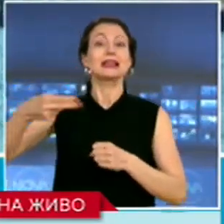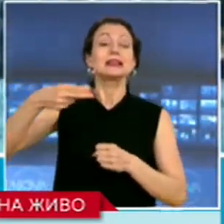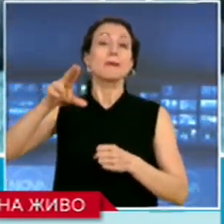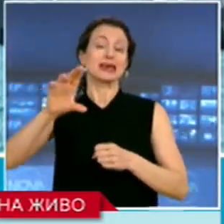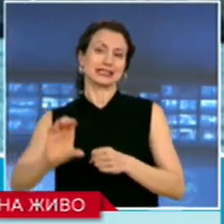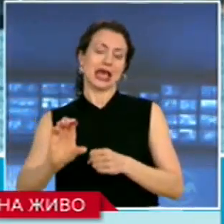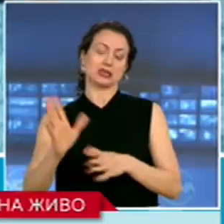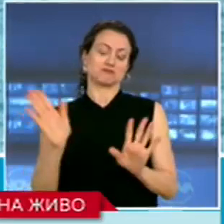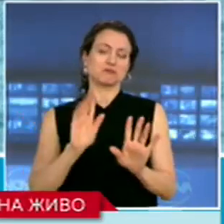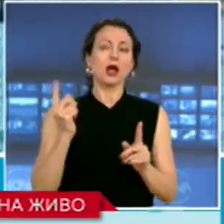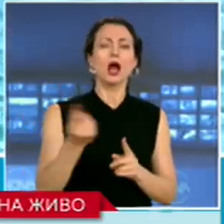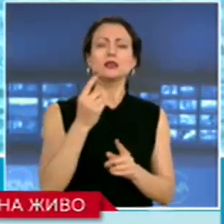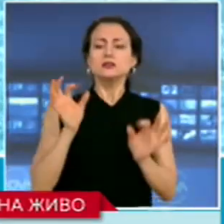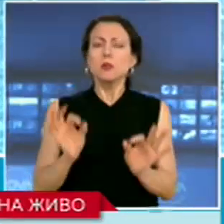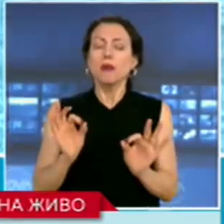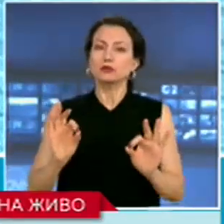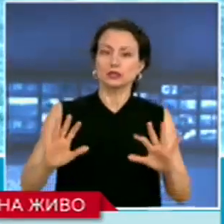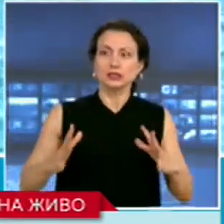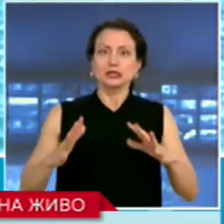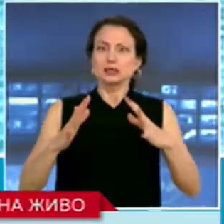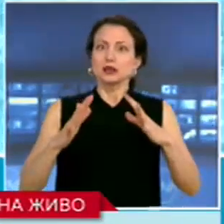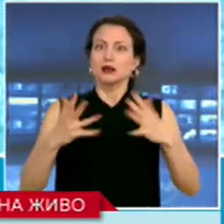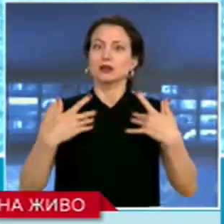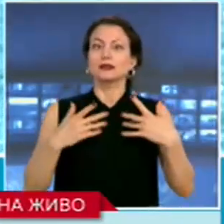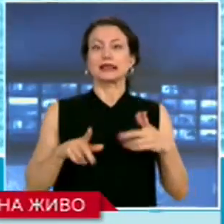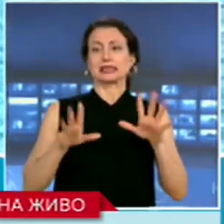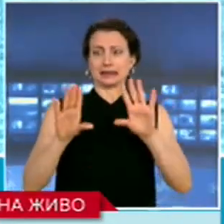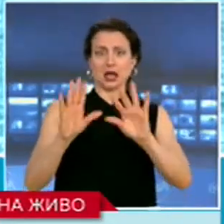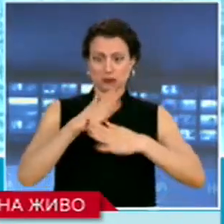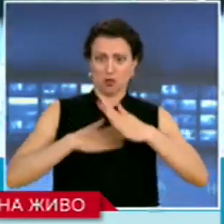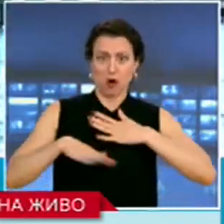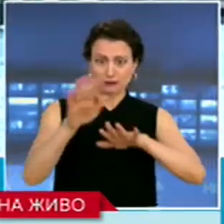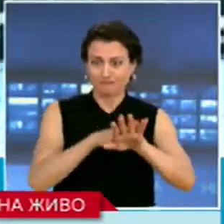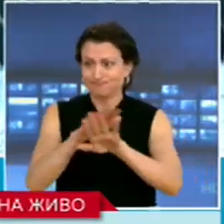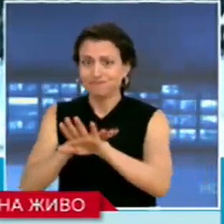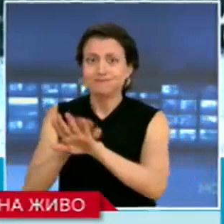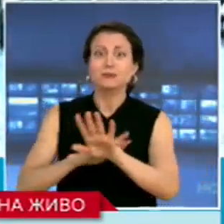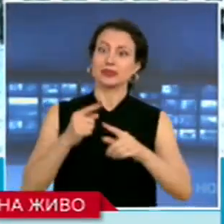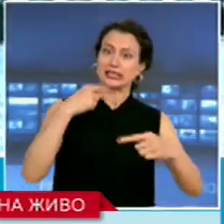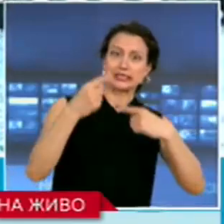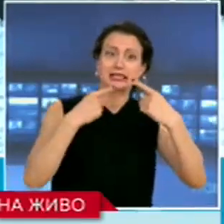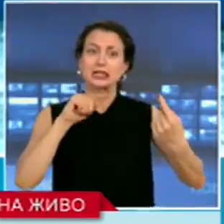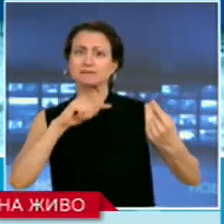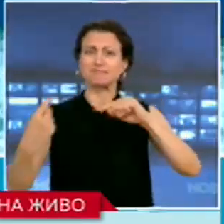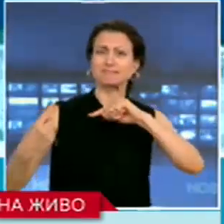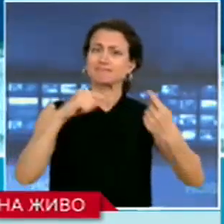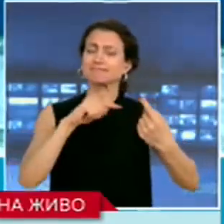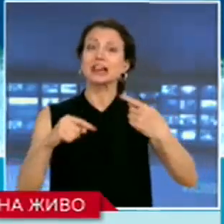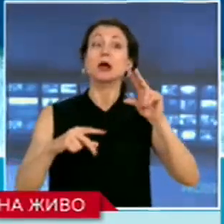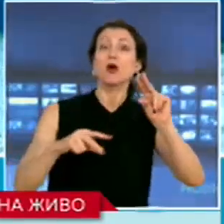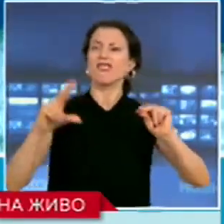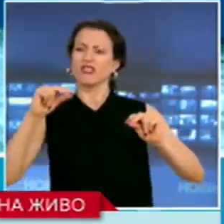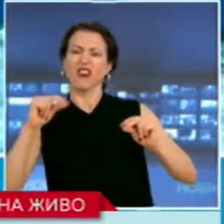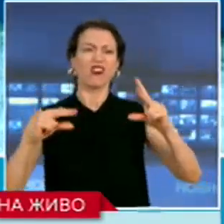напрежението леко се покачваше, бяха туширани с словесни сблъсици между двете страни. В един от случаите с нами се